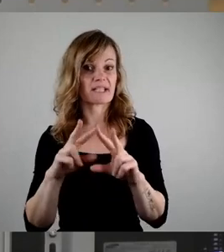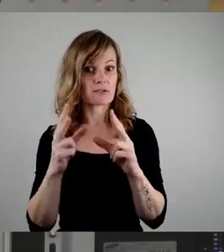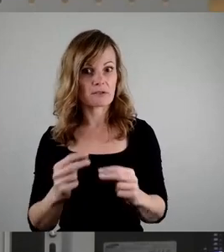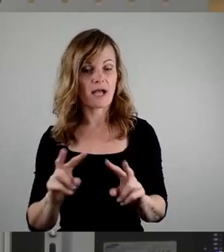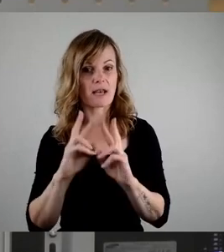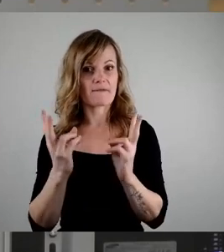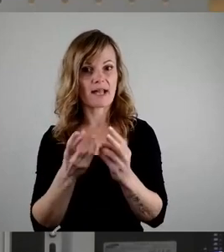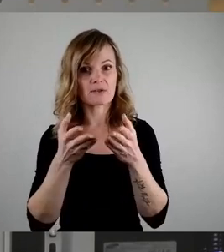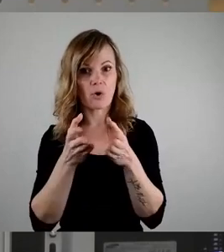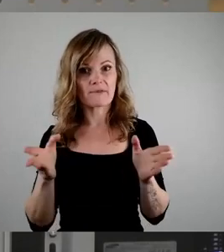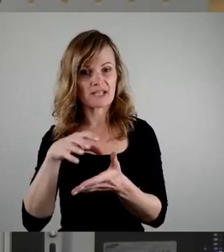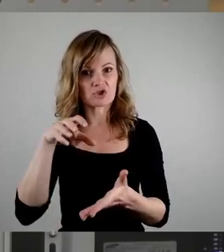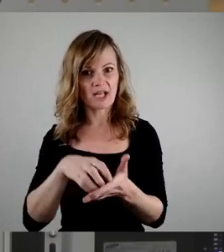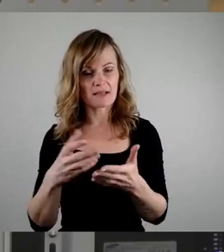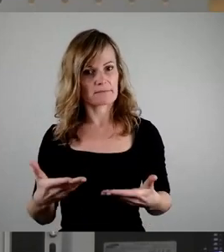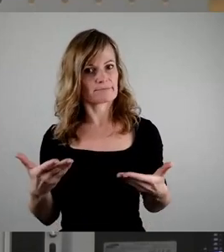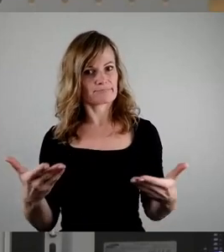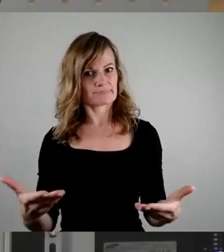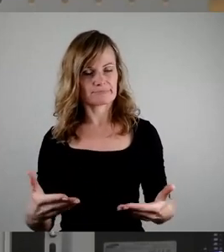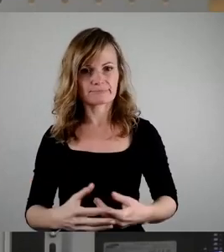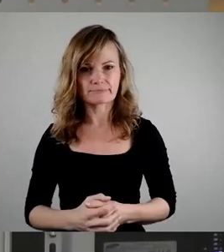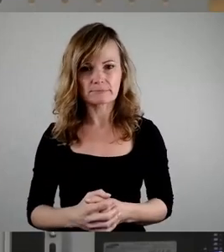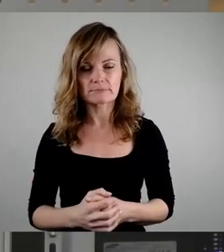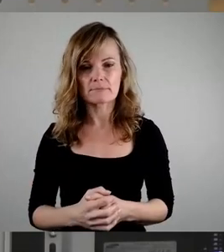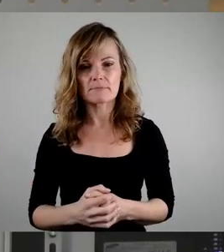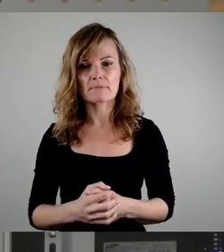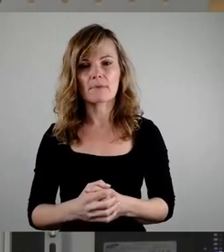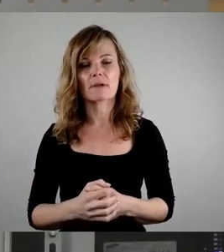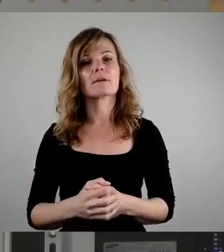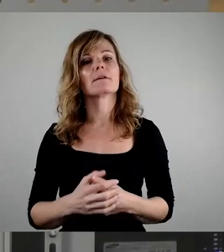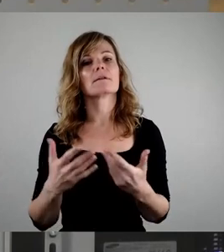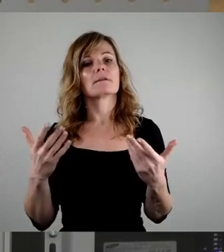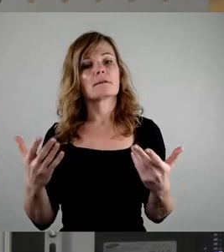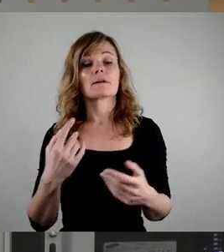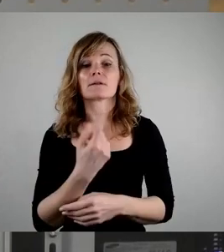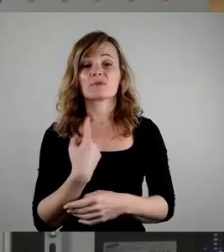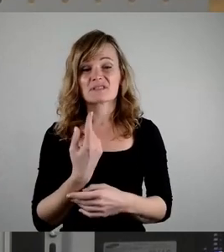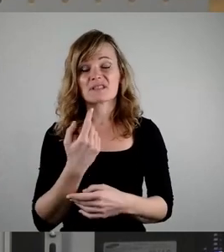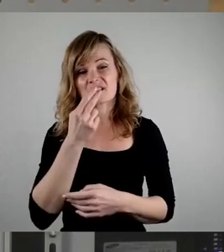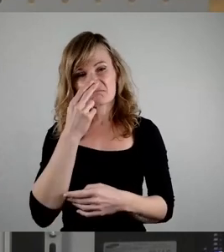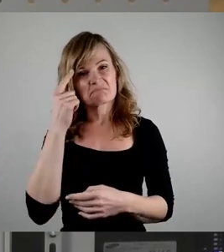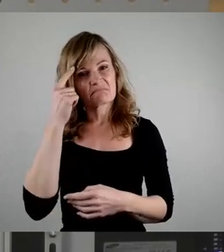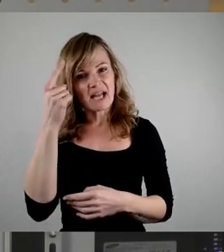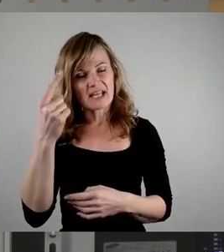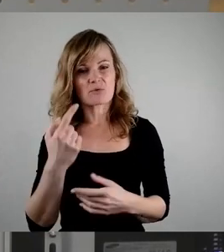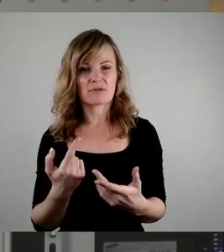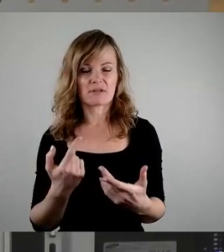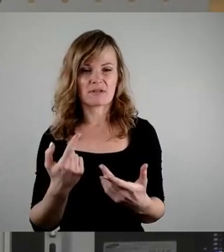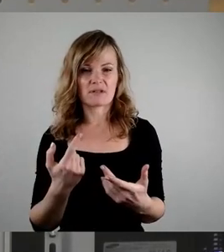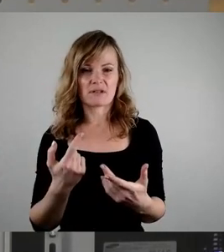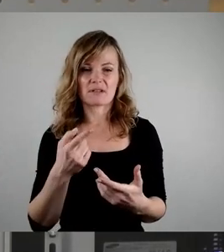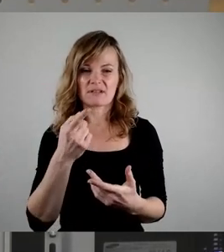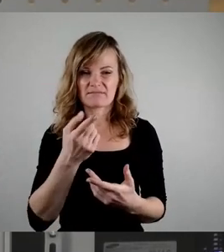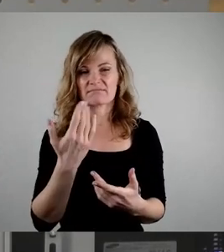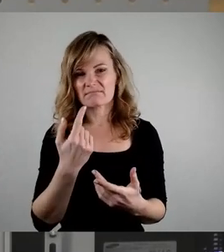zu präsentieren. Dafür braucht es aber nicht nach unserer Überzeugung die Übersetzung in die von Ihnen